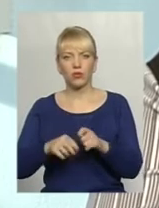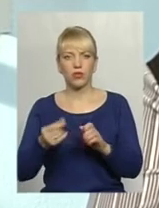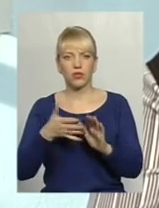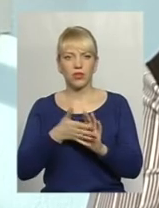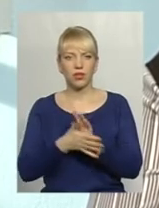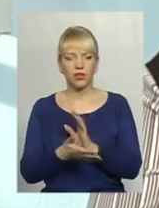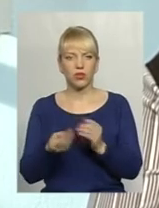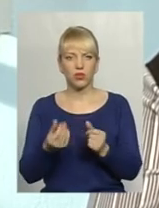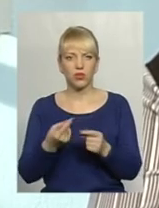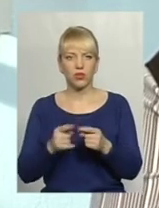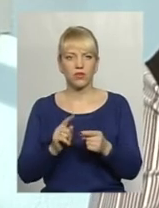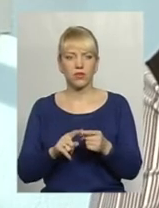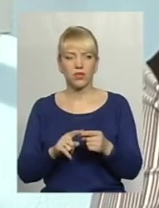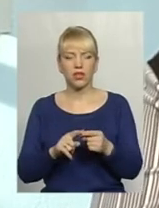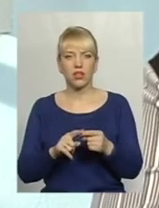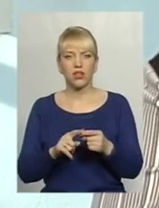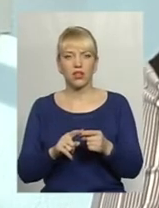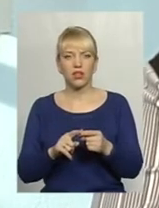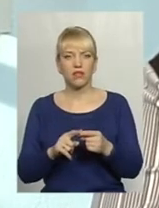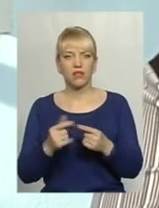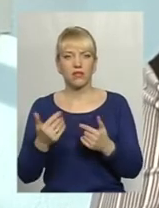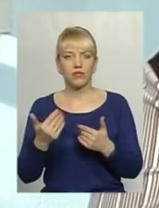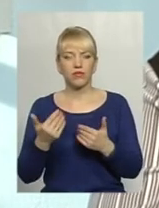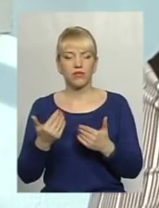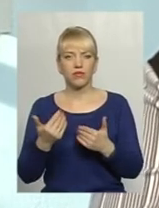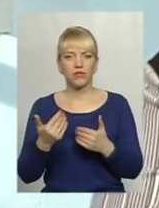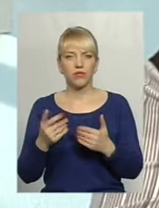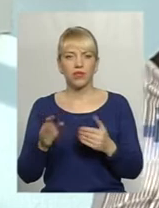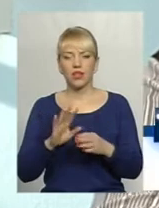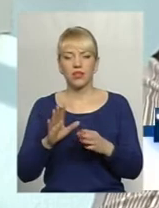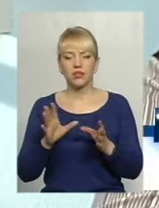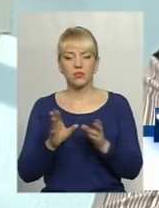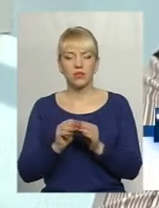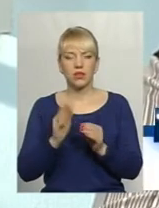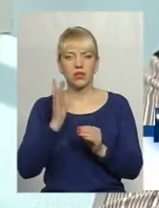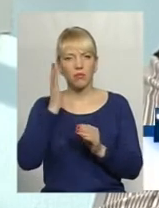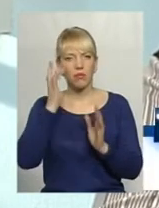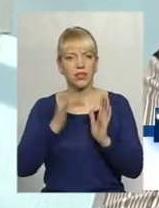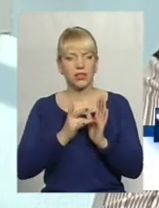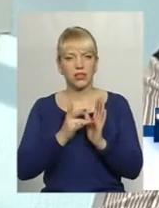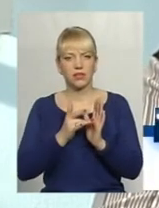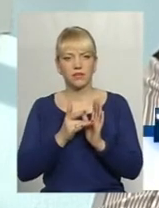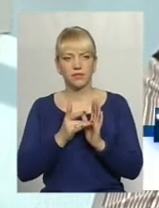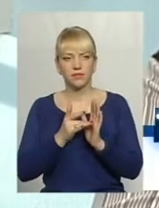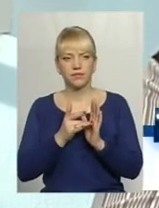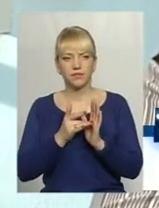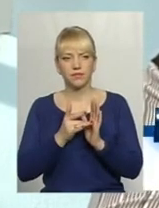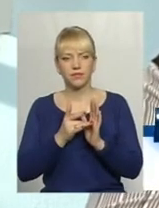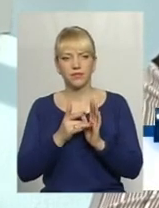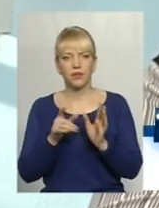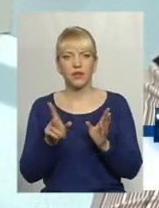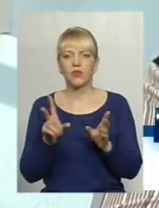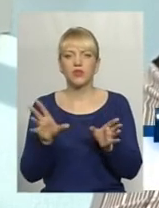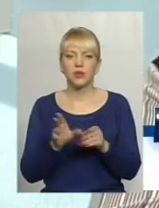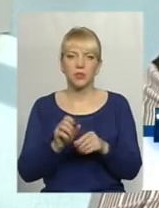Тобто це не спільно приходиться до якоїсь спільної мети, до якоїсь спільної дії